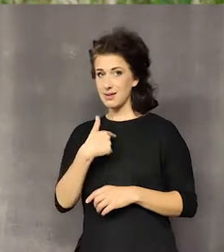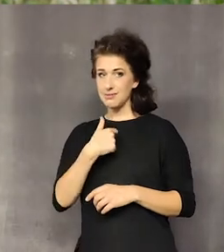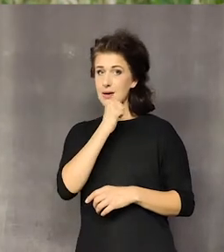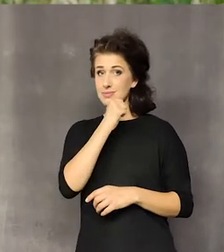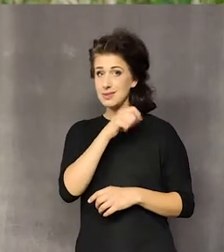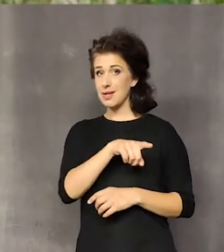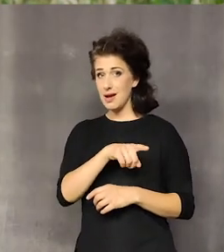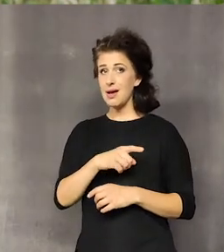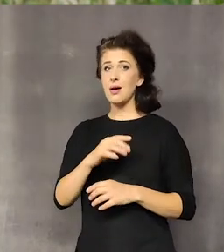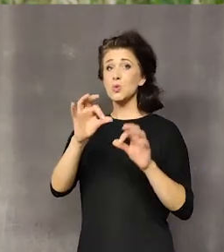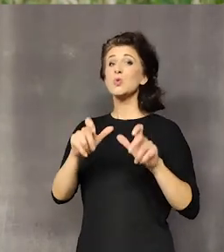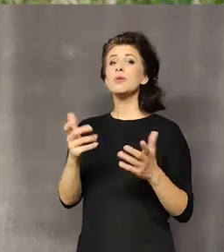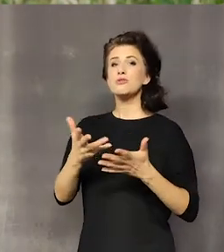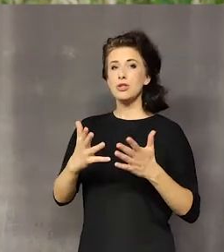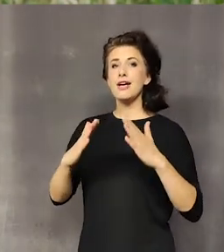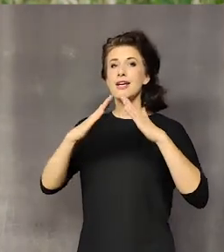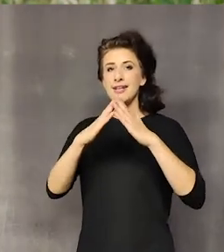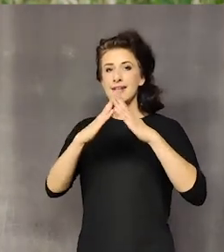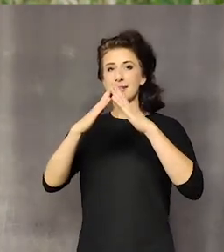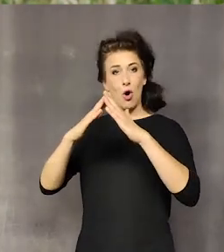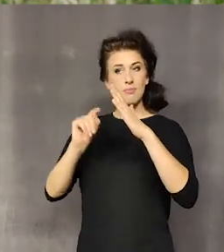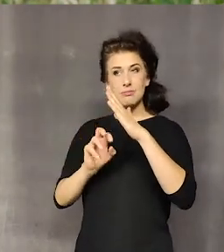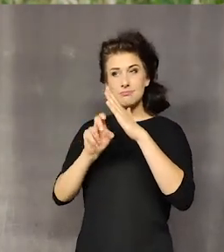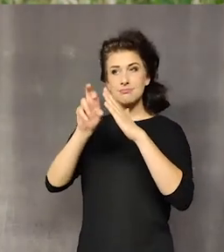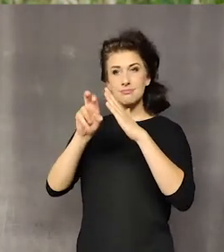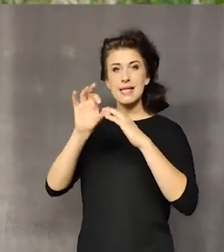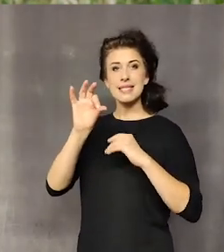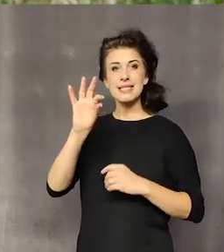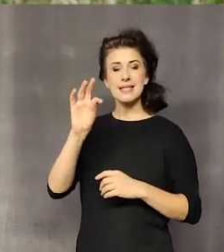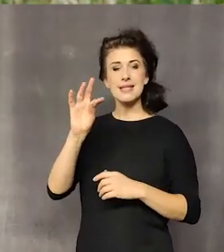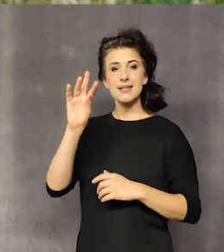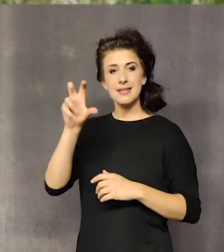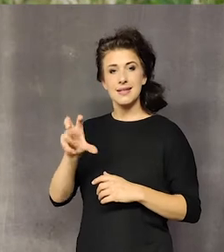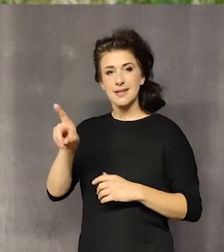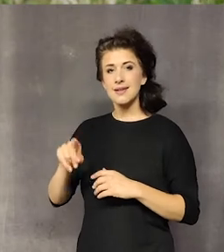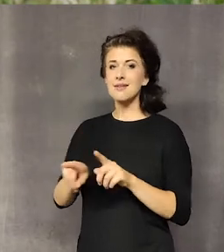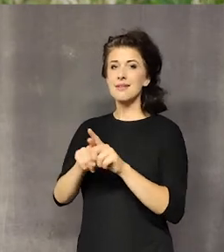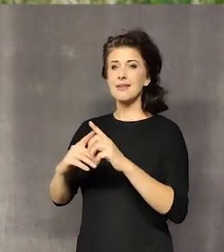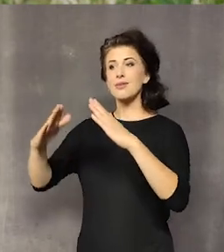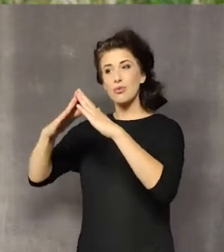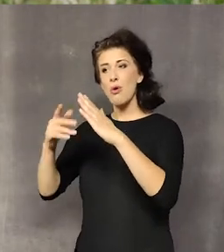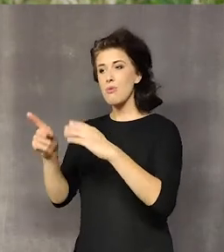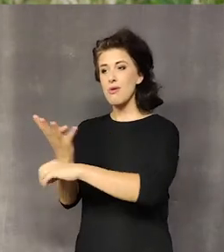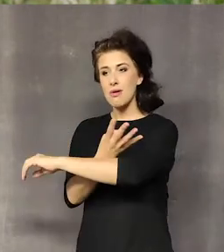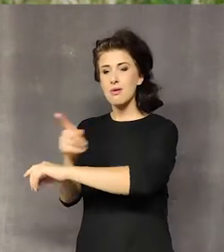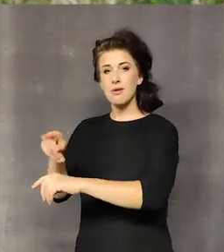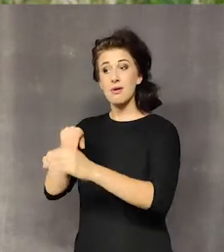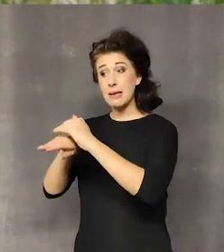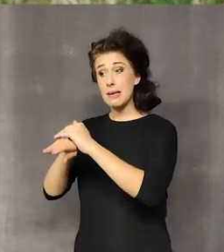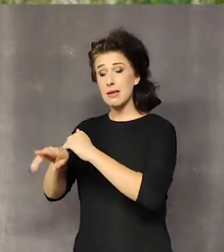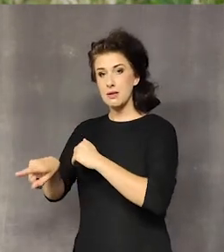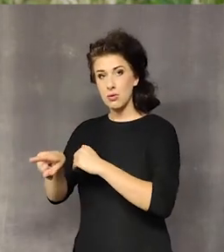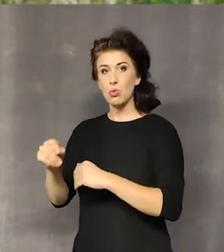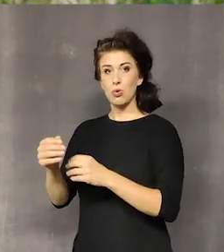babci, no to najlepsza suszarnia to były strychy. Jakieś wiaty, strychy, stodoła, wieszało się po prostu taką roślinkę